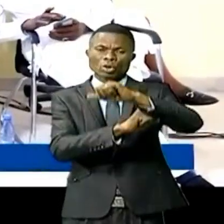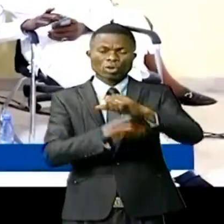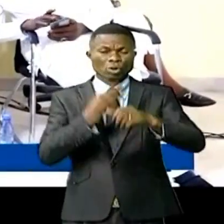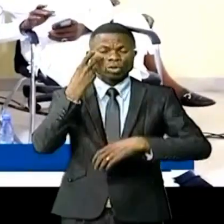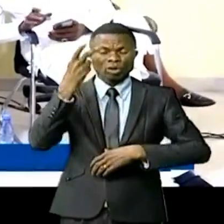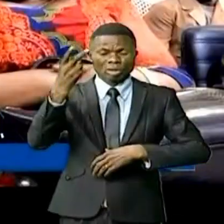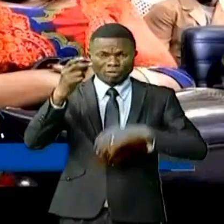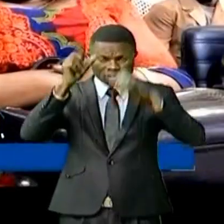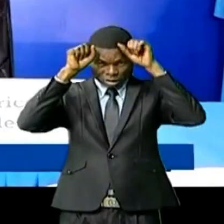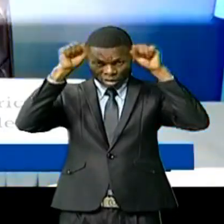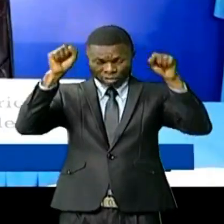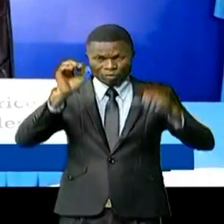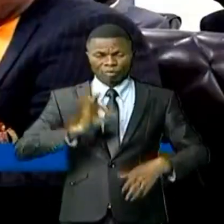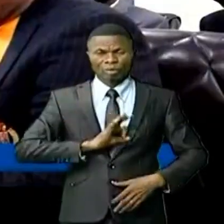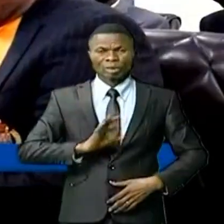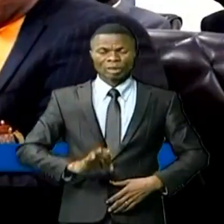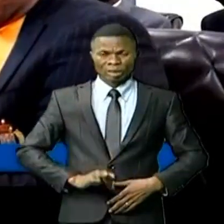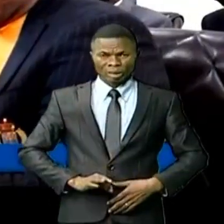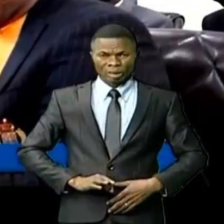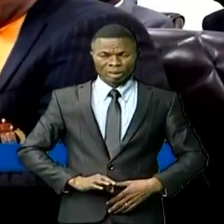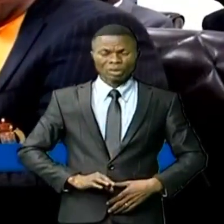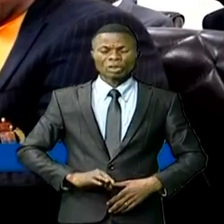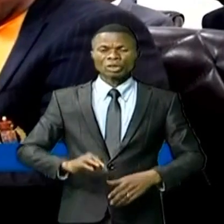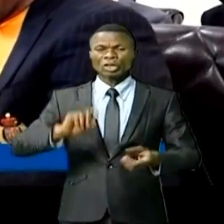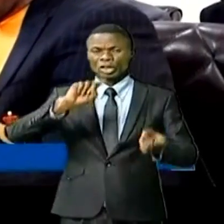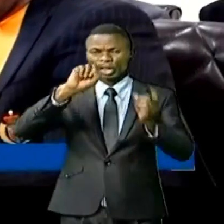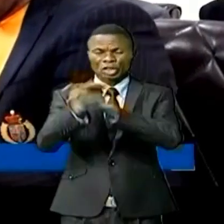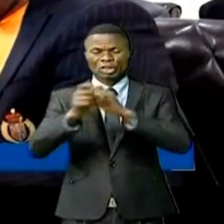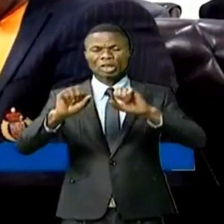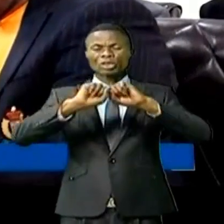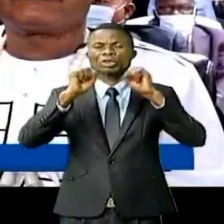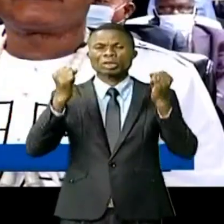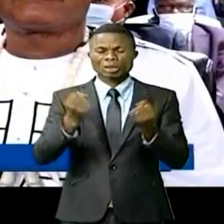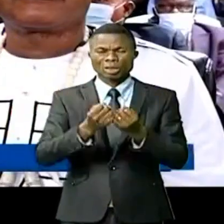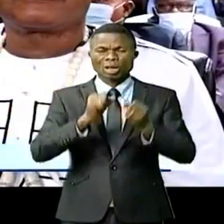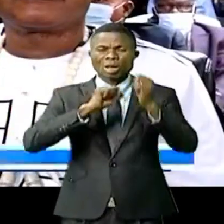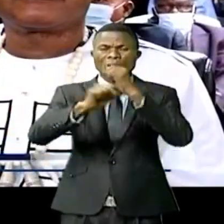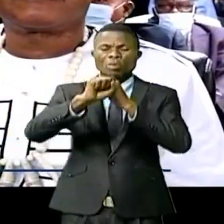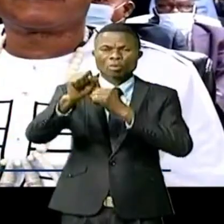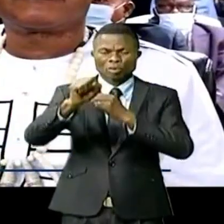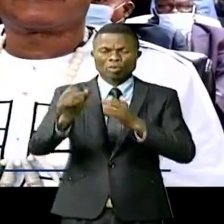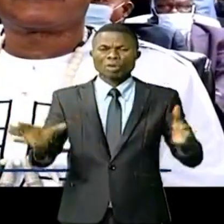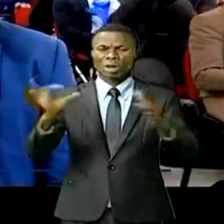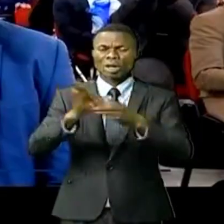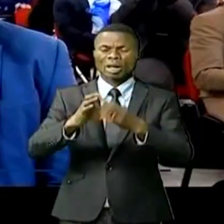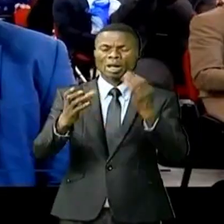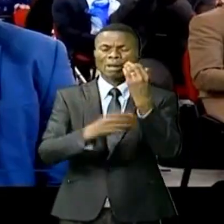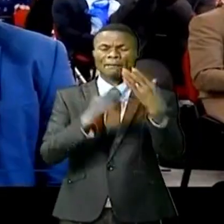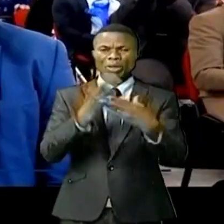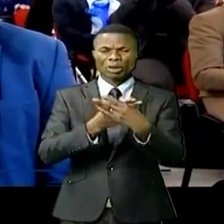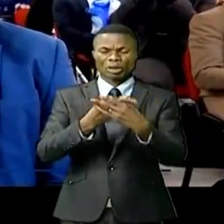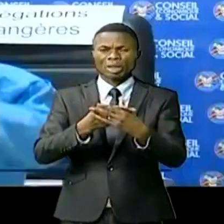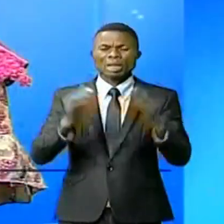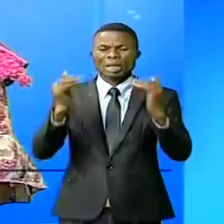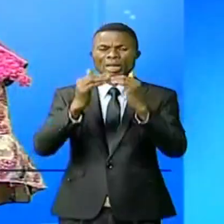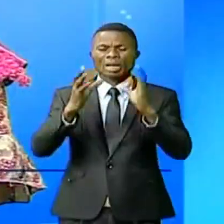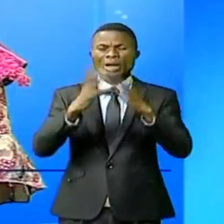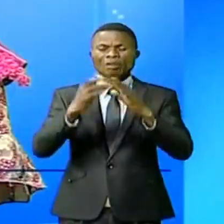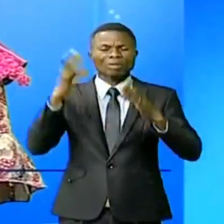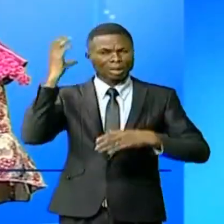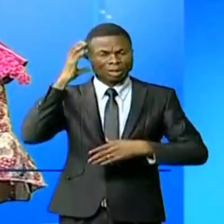vision du président de la République, celle de la transformation sociale et la promotion d'une inclusion des personnes vivant avec handicap.